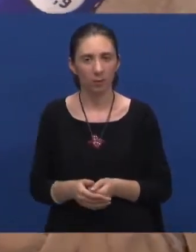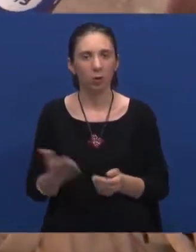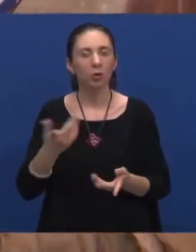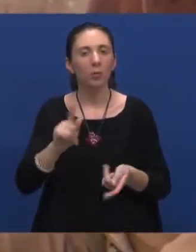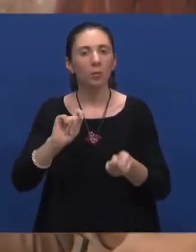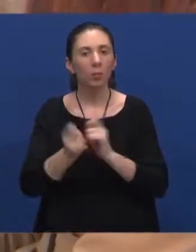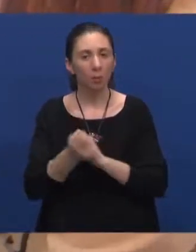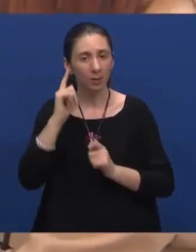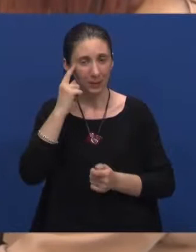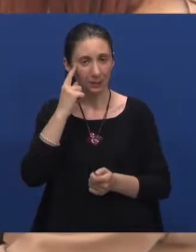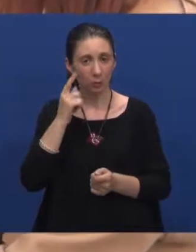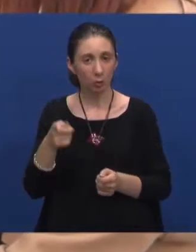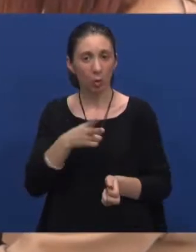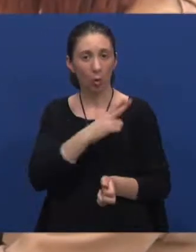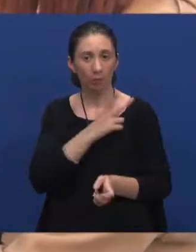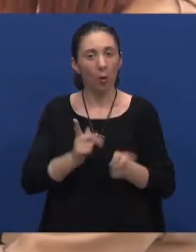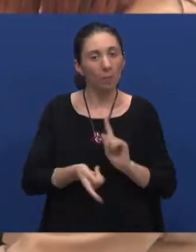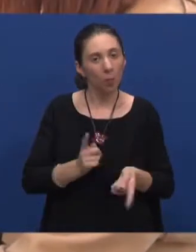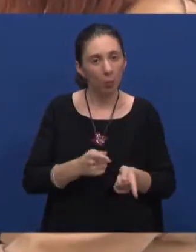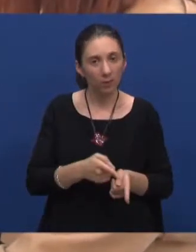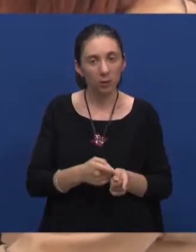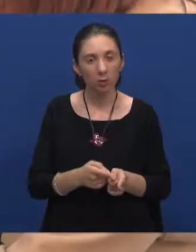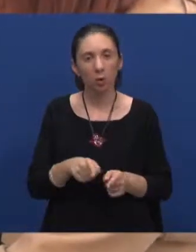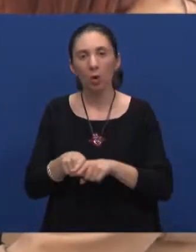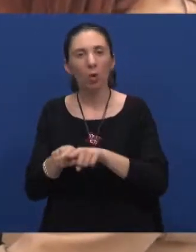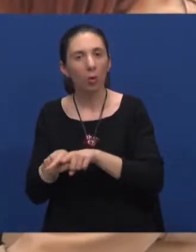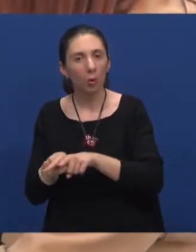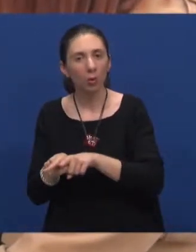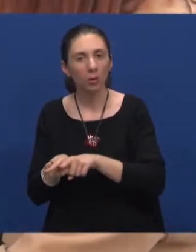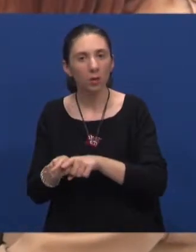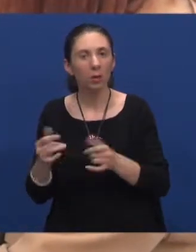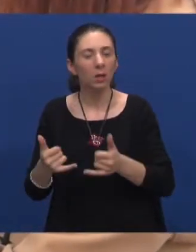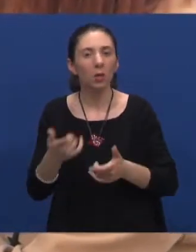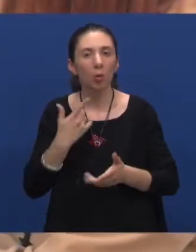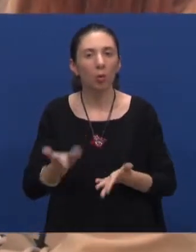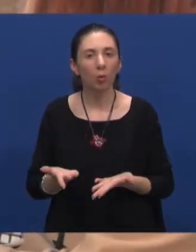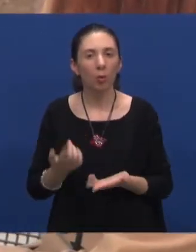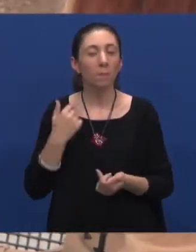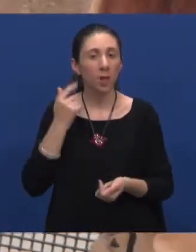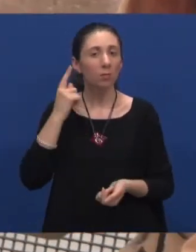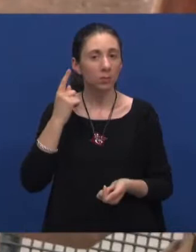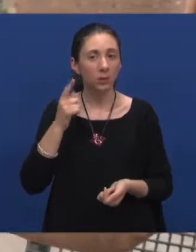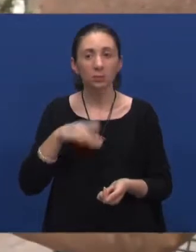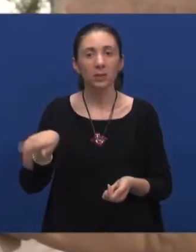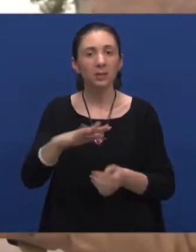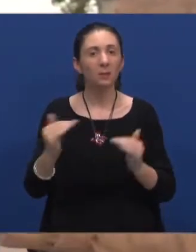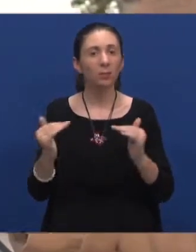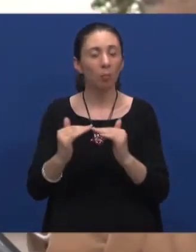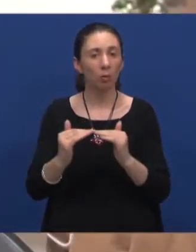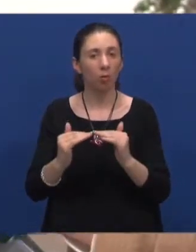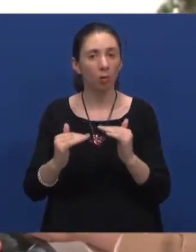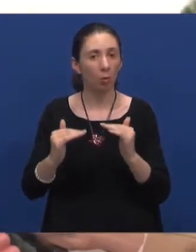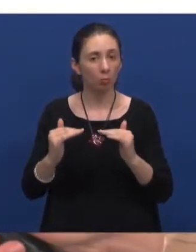bi promijenila? Misliš li da su za to odgovorni profesori, roditelji ili? Pa ja smatram zapravo svi podjednako,